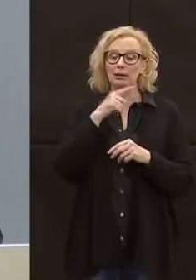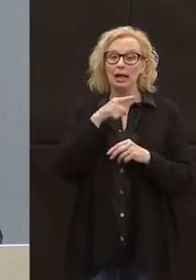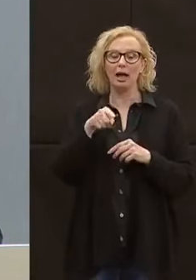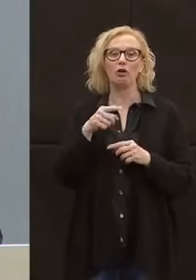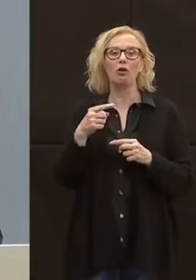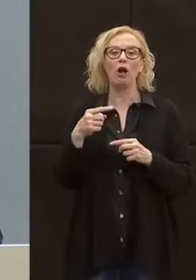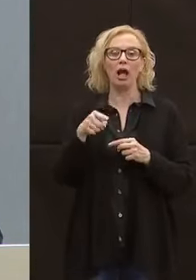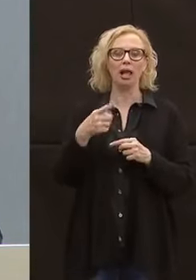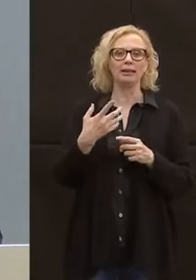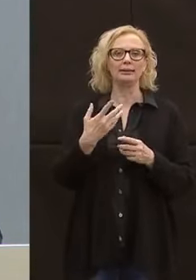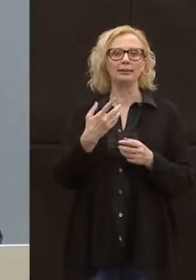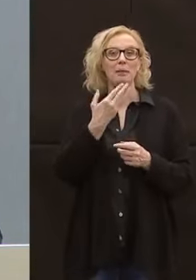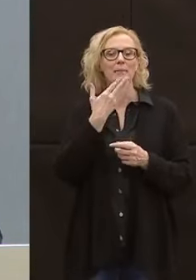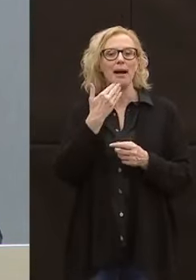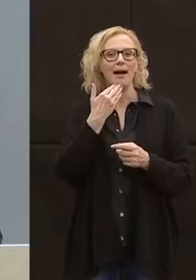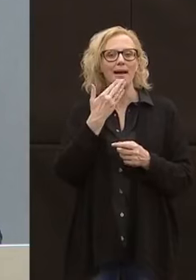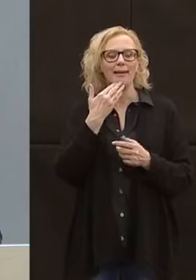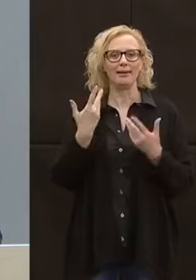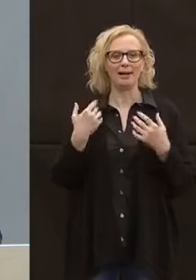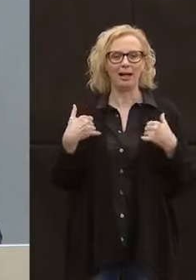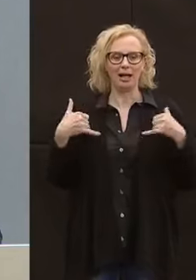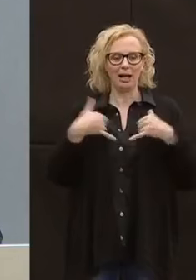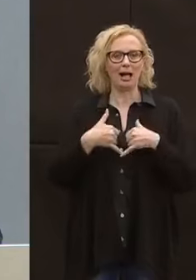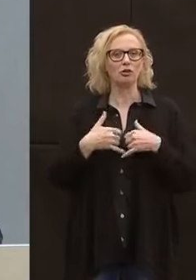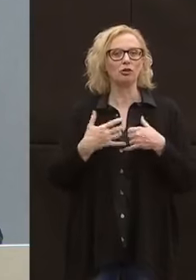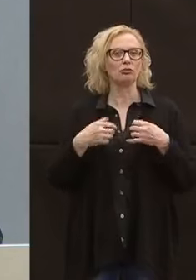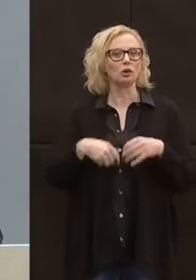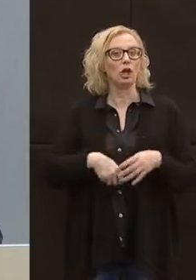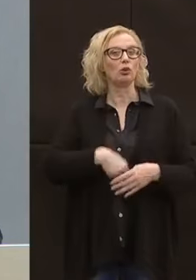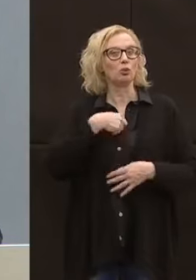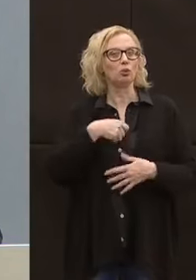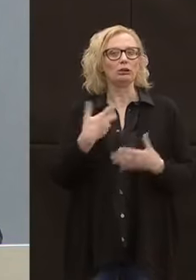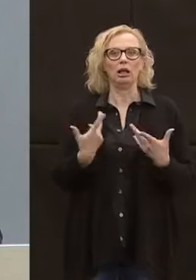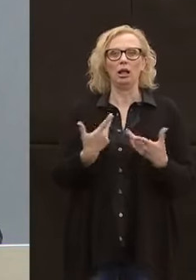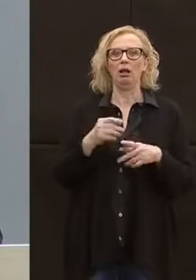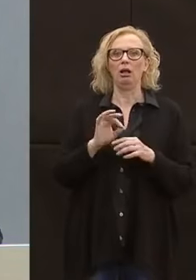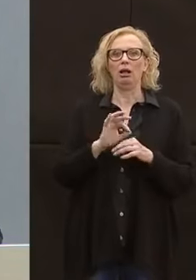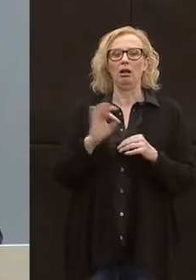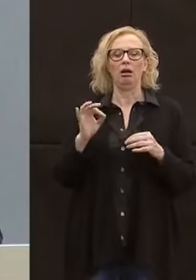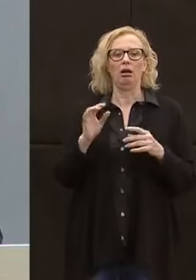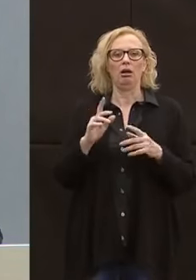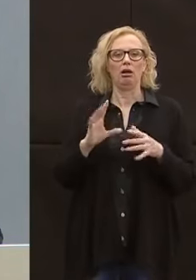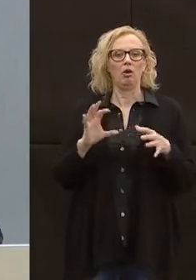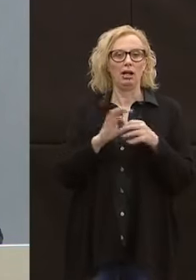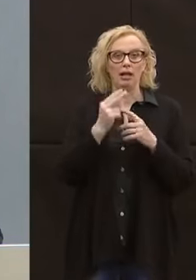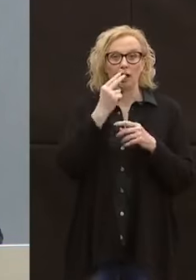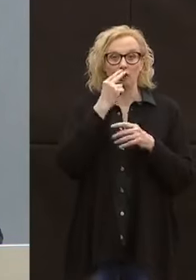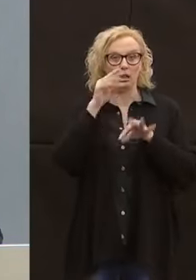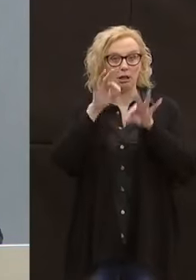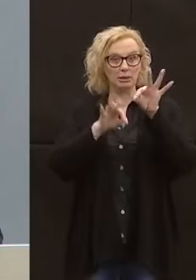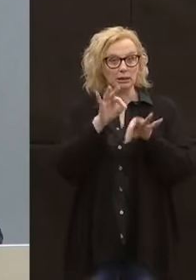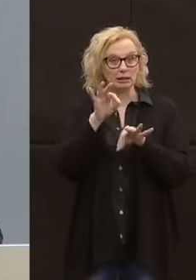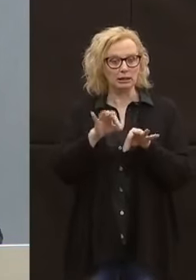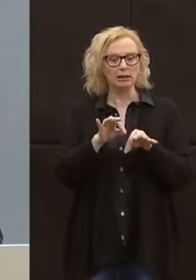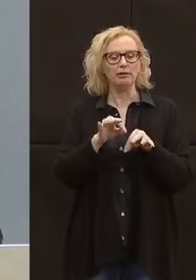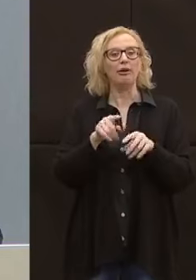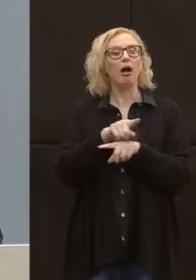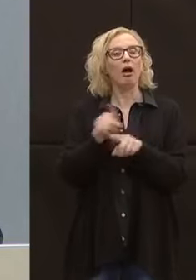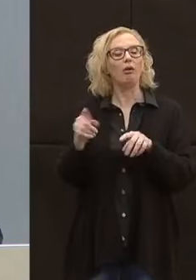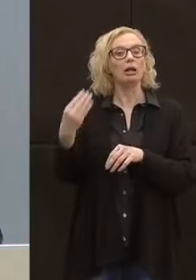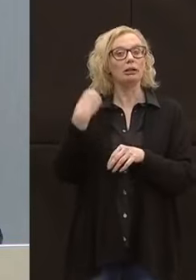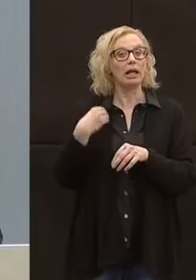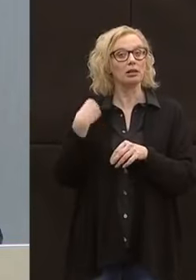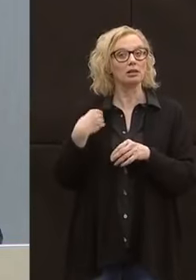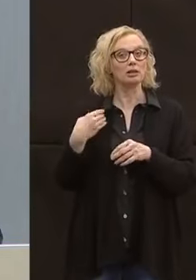trovata carente di tute per i reparti di terapia intensiva ci hanno richiesto